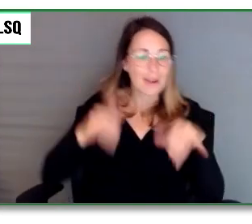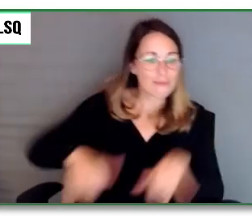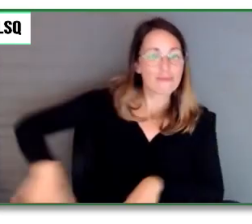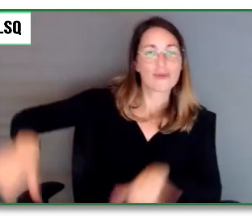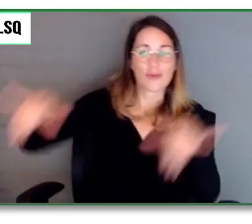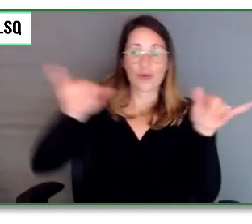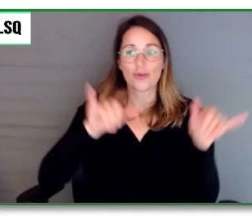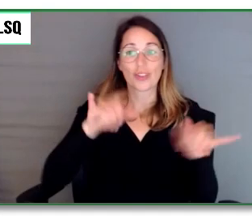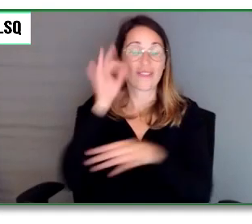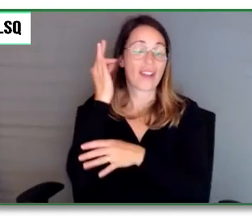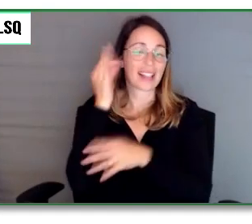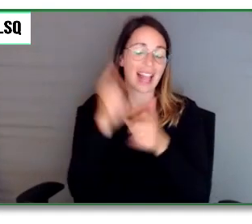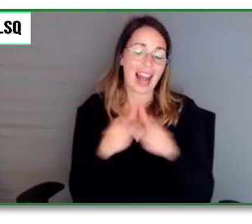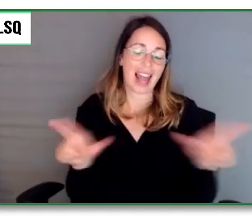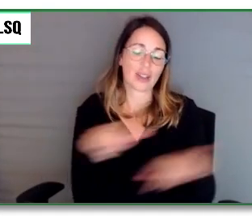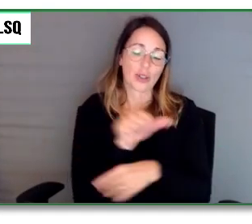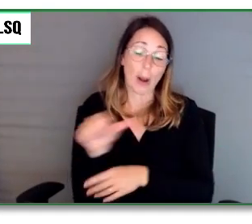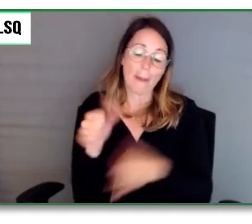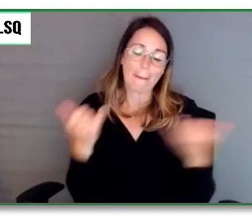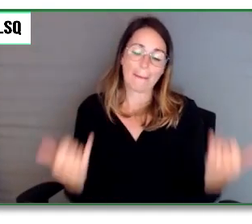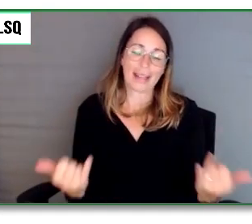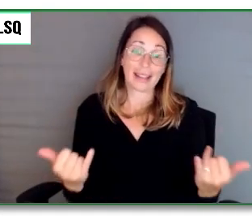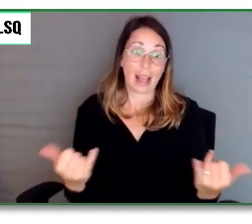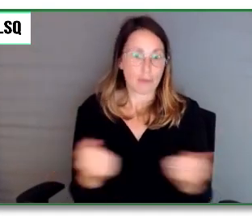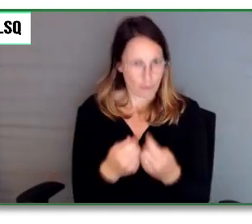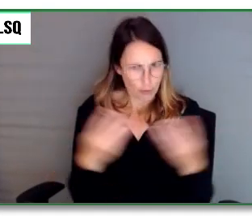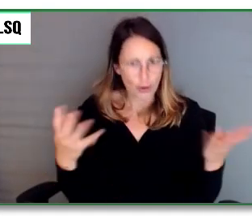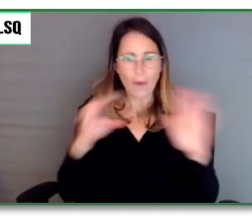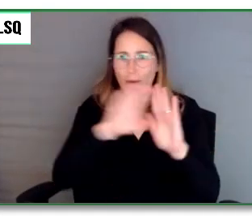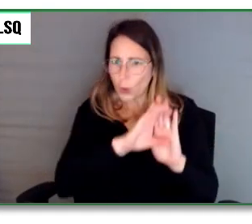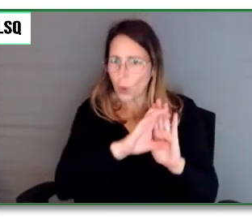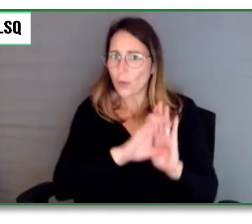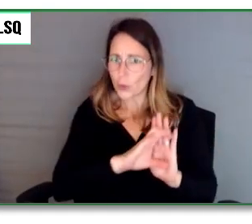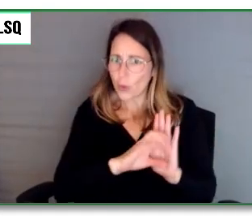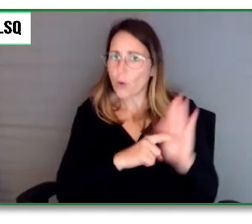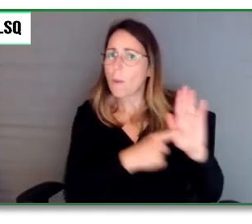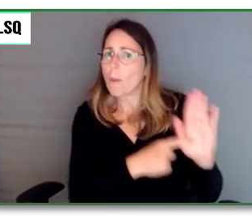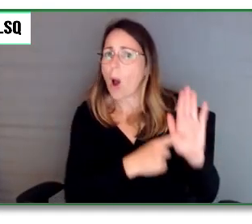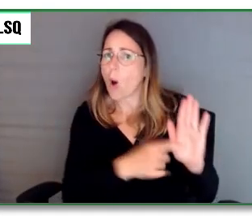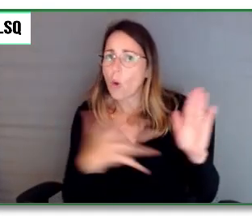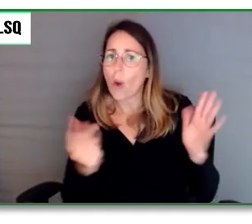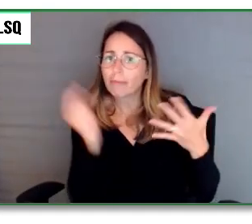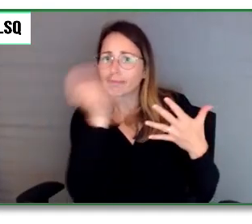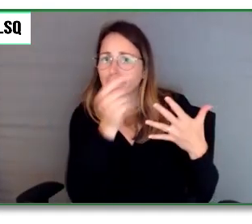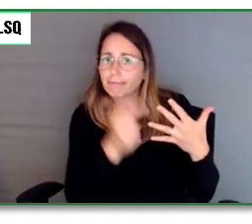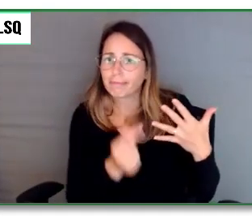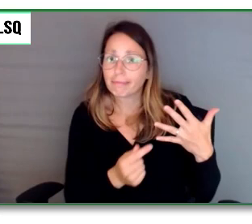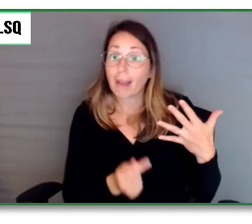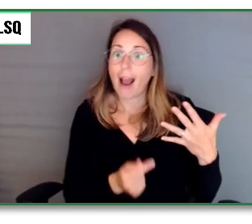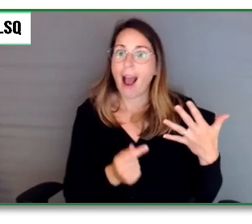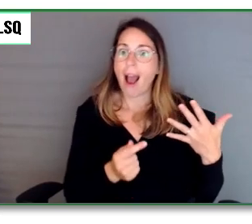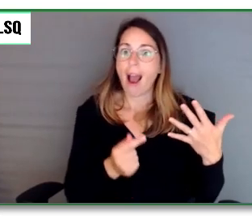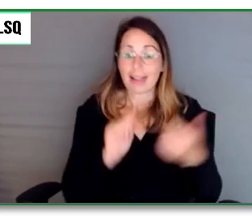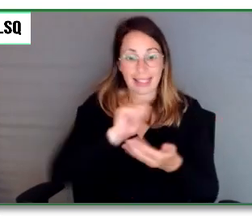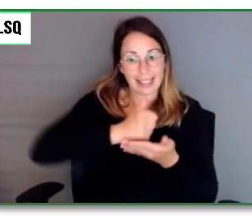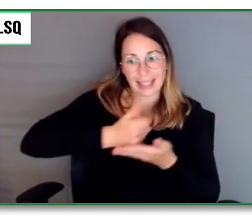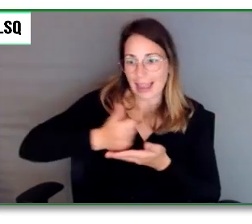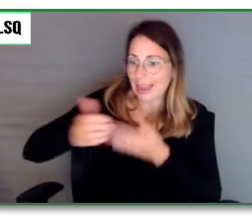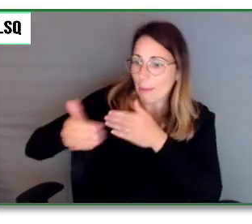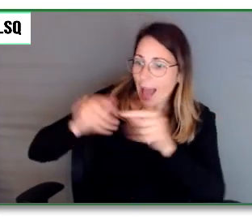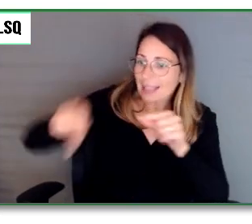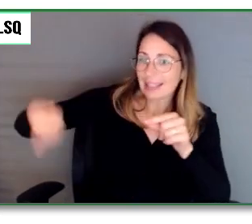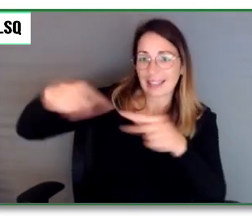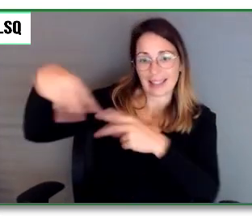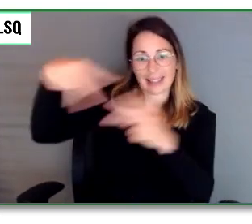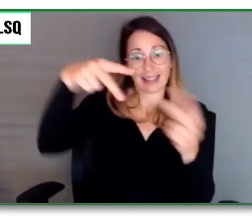contient beaucoup de photos qui montrent ce qu'il faut faire pour rendre vos sites accessibles. y a des liens à d'autres organisations